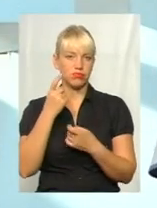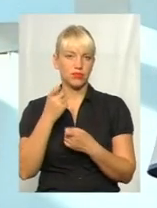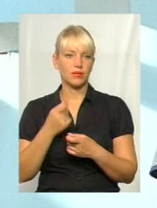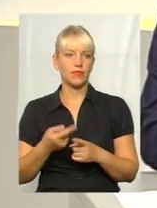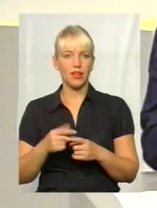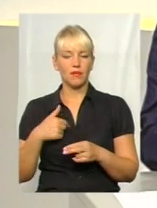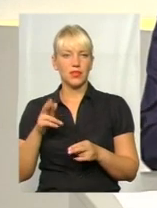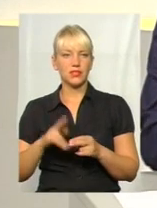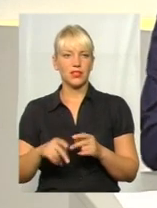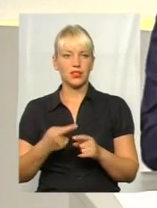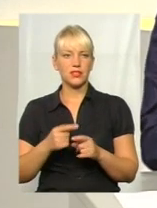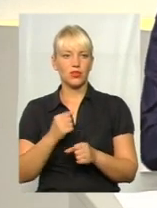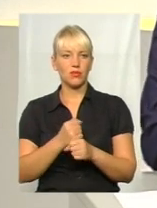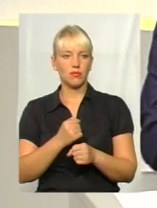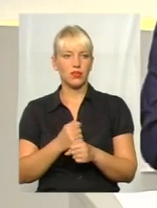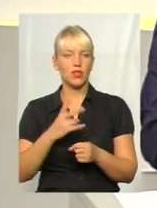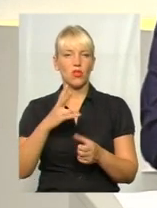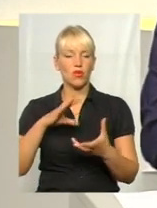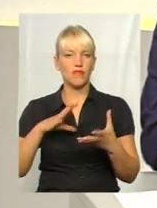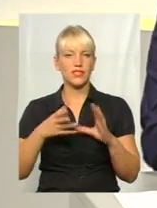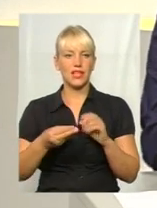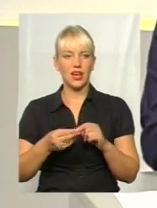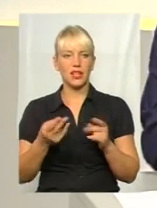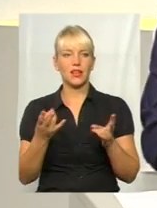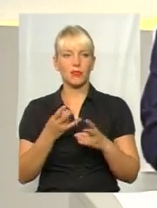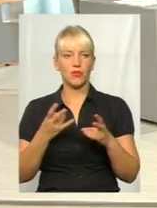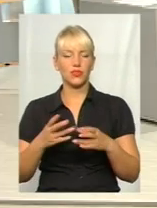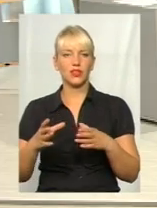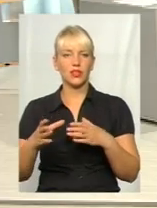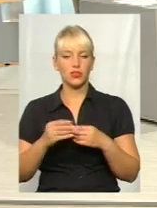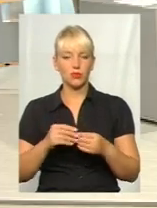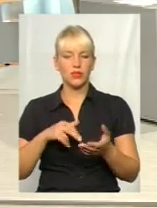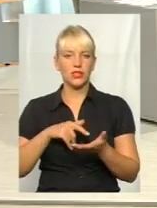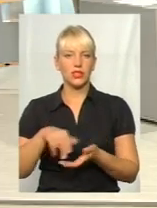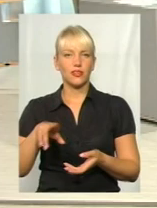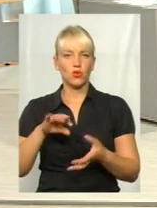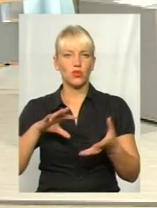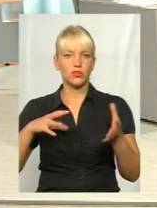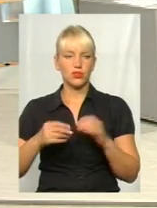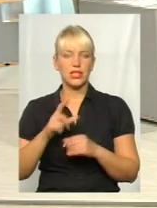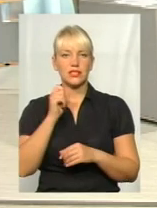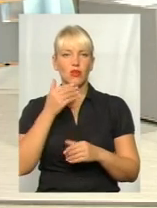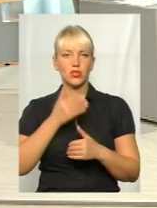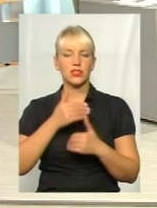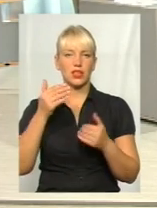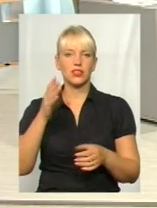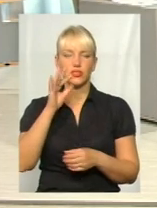після того я перестала це робити, але взагалі, ну, маємо свідомо разом йти до результатів. За останній час, тільки за цей місяць,